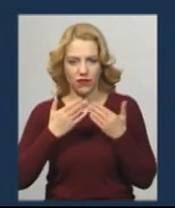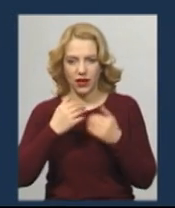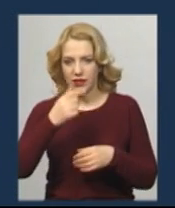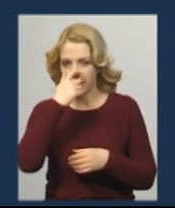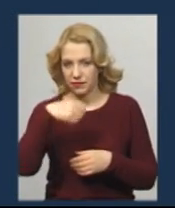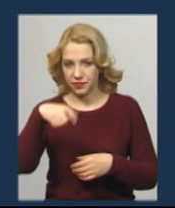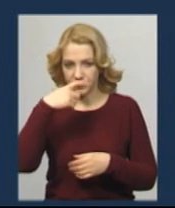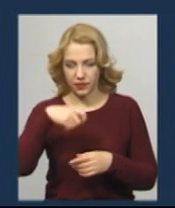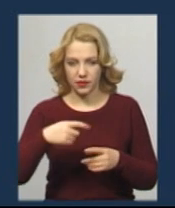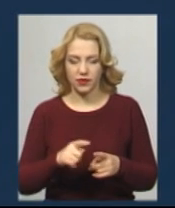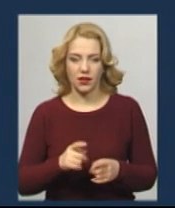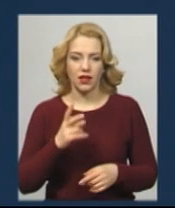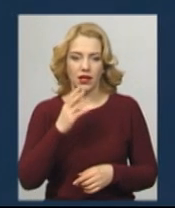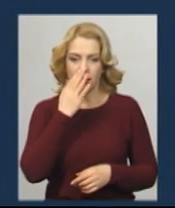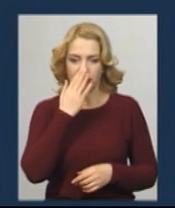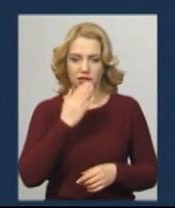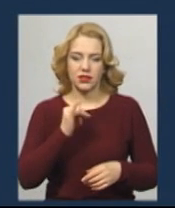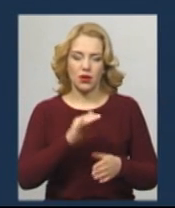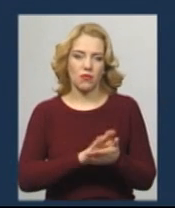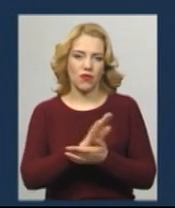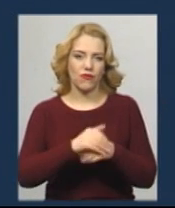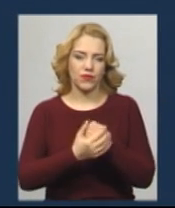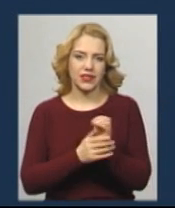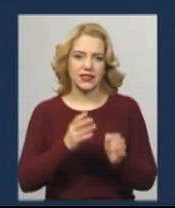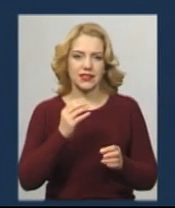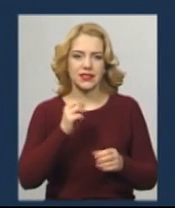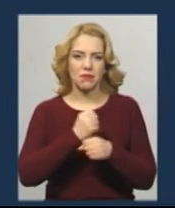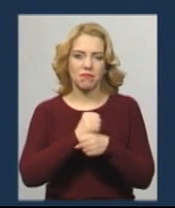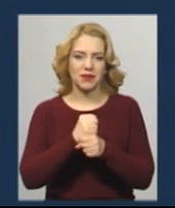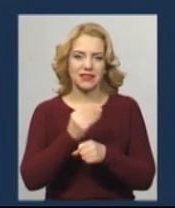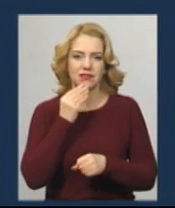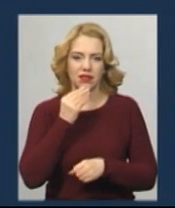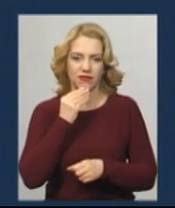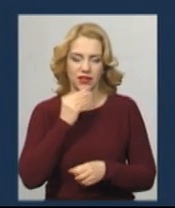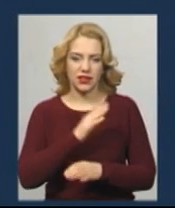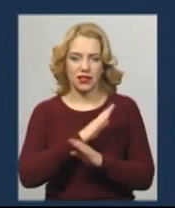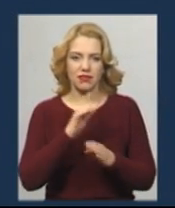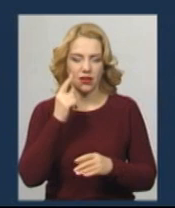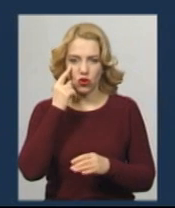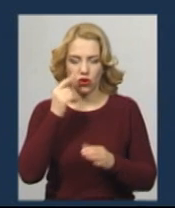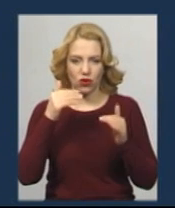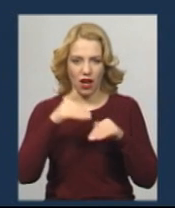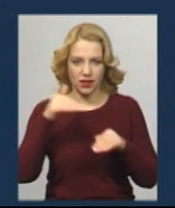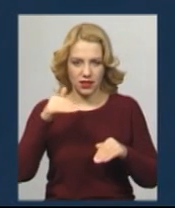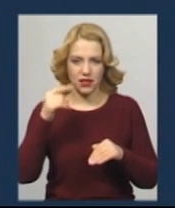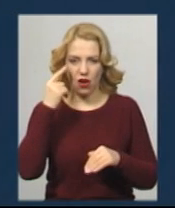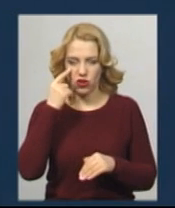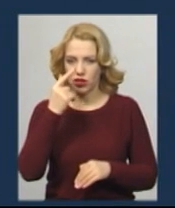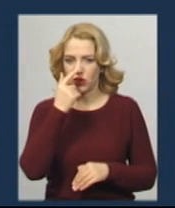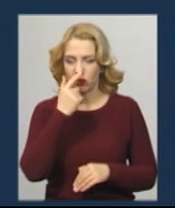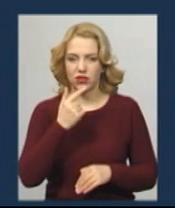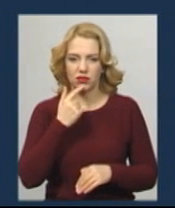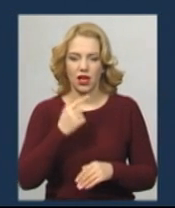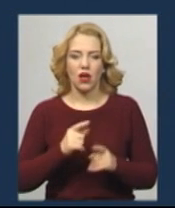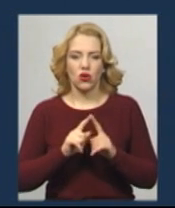ходи носу та носові пазухи, протирати руки вологими спиртовими серветками, не торкатися очей, носа та рота руками, особливо брудними.